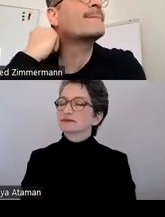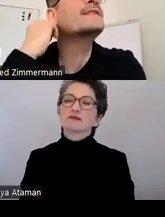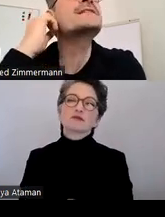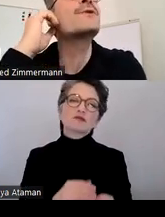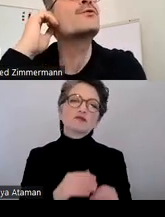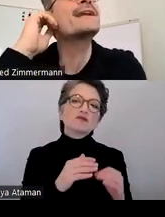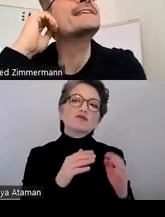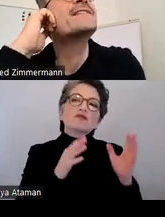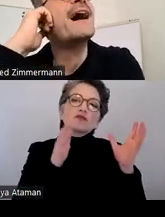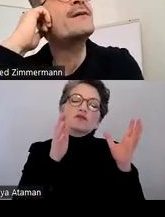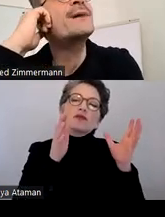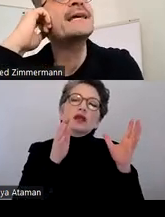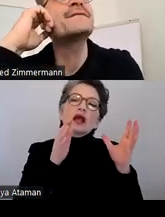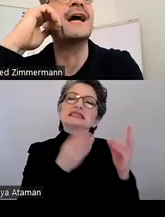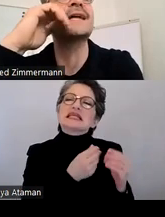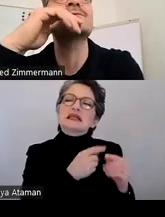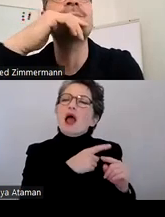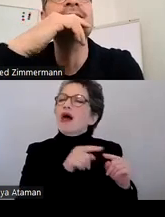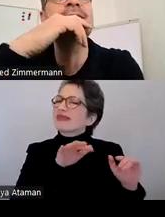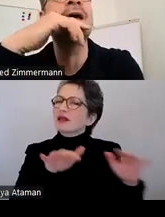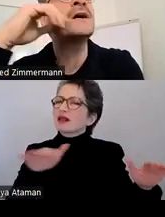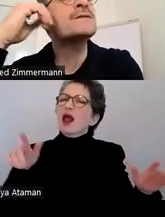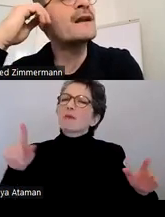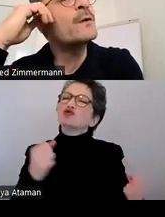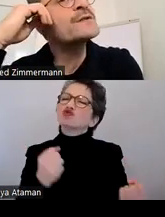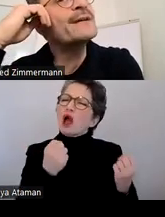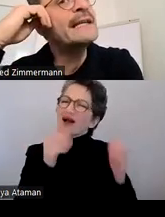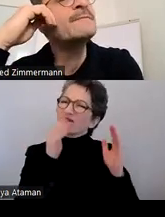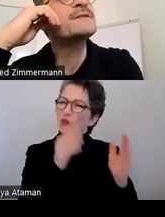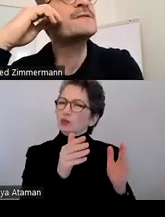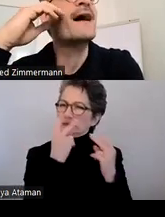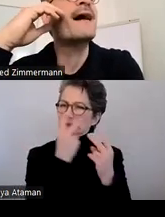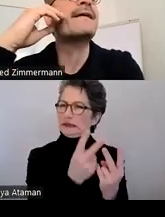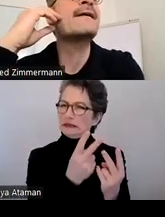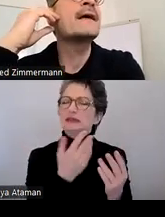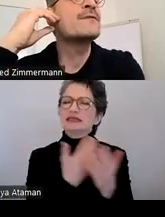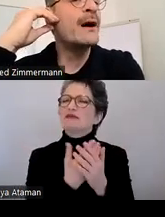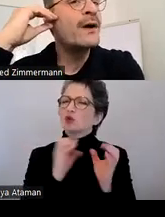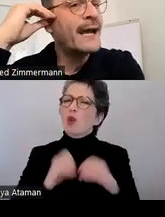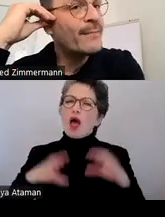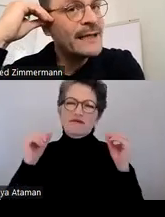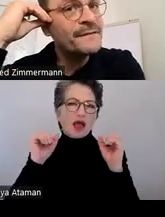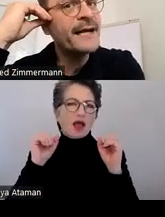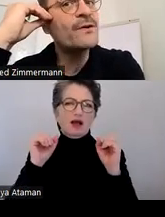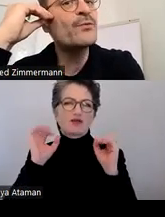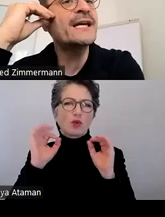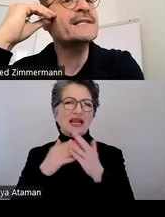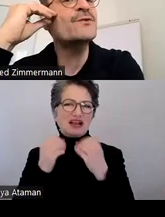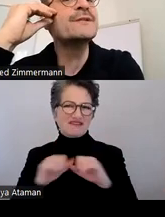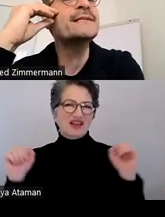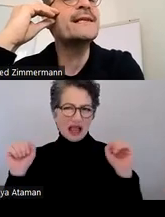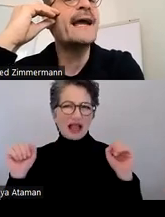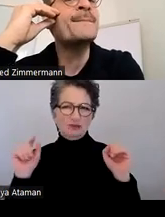Zeit eben nicht nur über eine digitale Barrierefreiheit zu sprechen, sondern auch zu Beginn zu sagen, wir brauchen ein barrierefreies